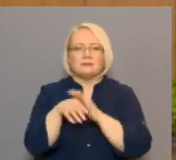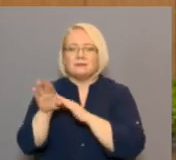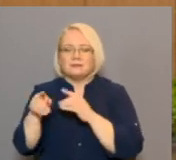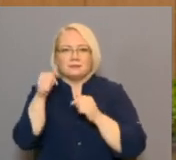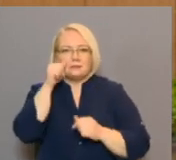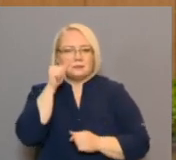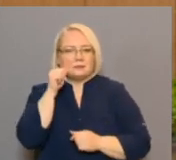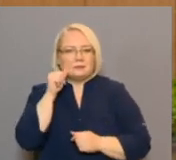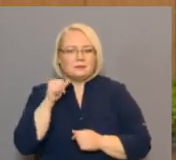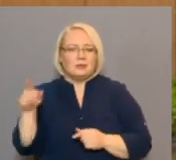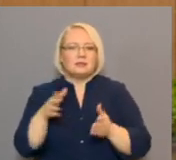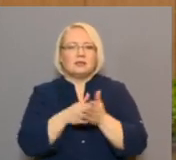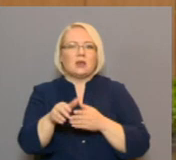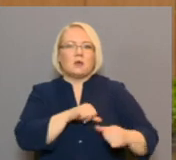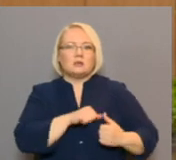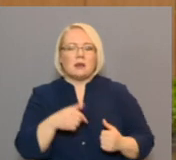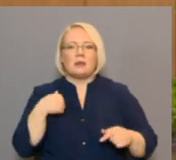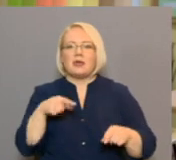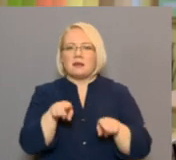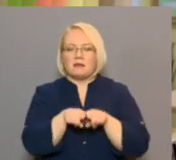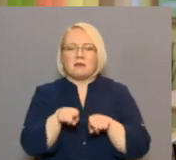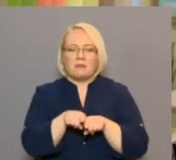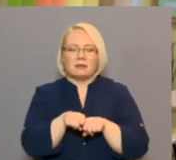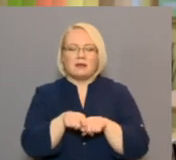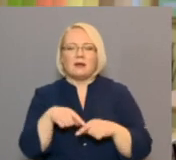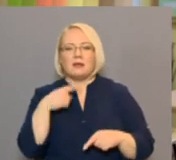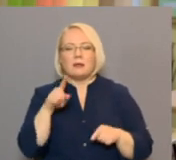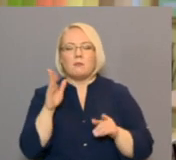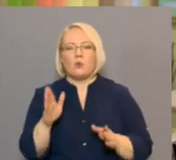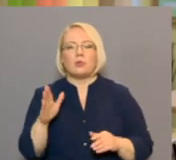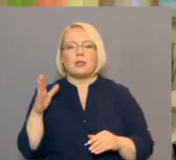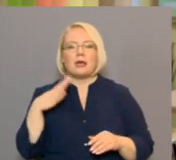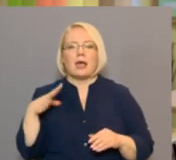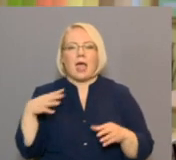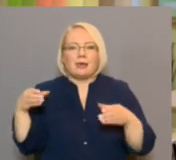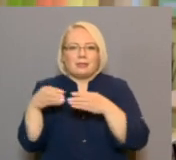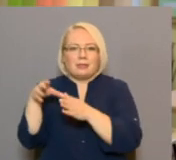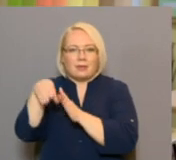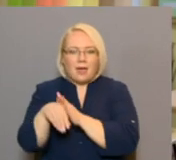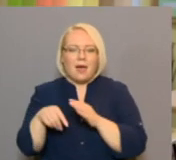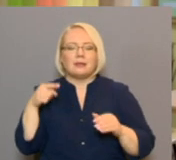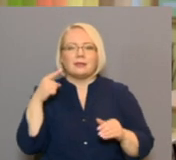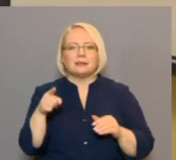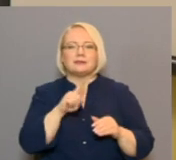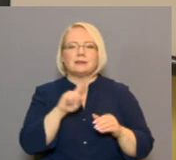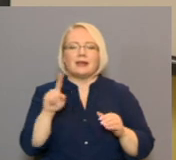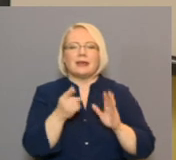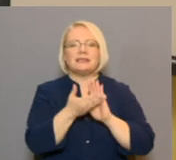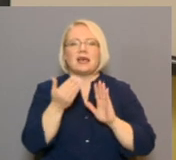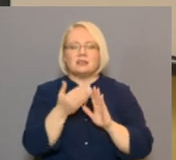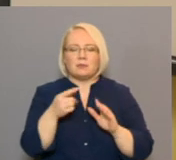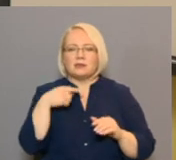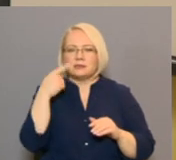Viņam tas tā iet savu sirdi man pašai tā, bet arī jau. Būt gaidai savā ziņā ir izaicinājums. Uz svaru Vabolas 45.